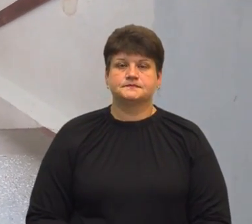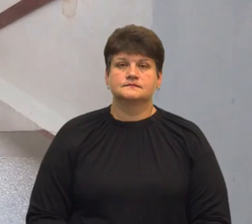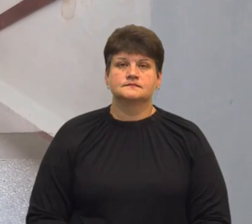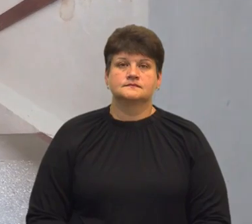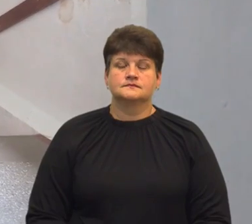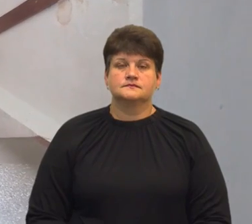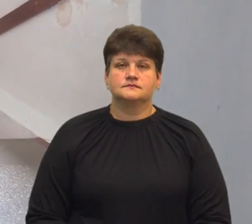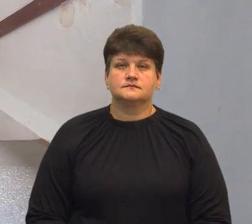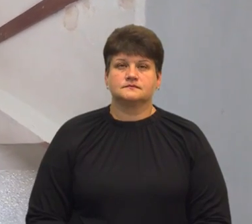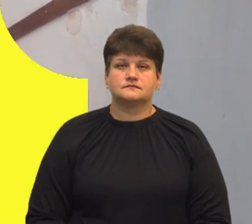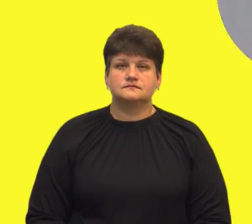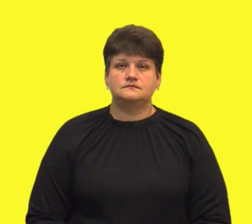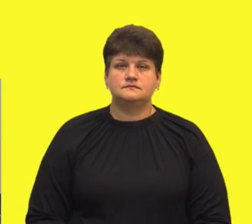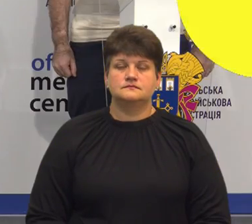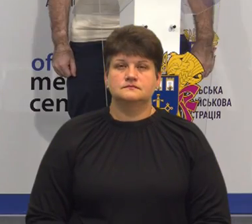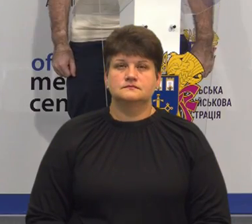Тернопільщина.